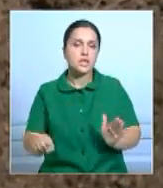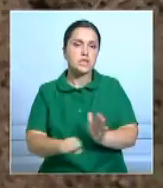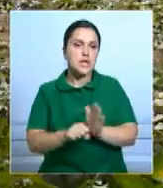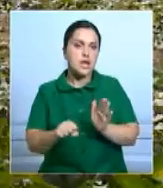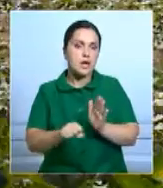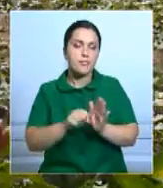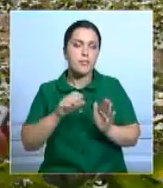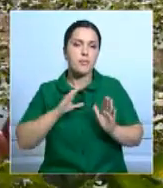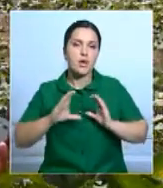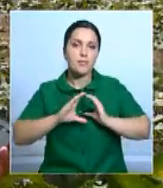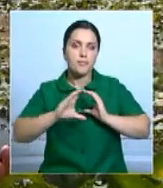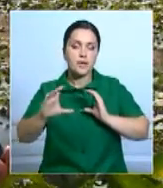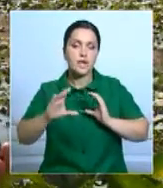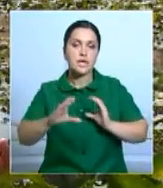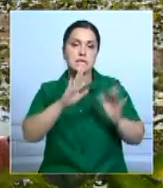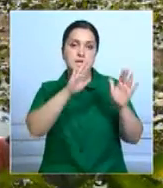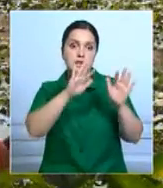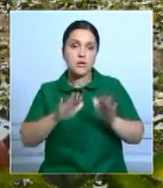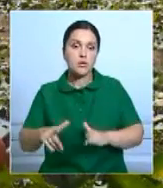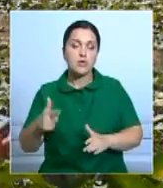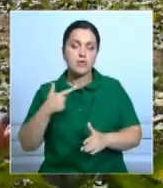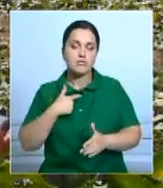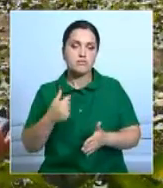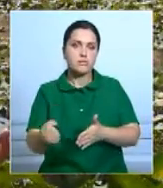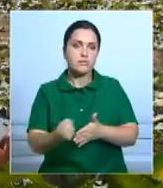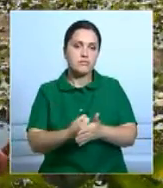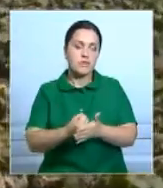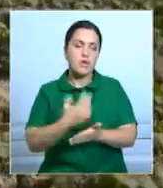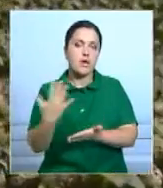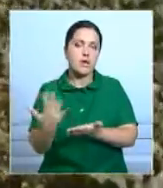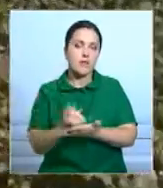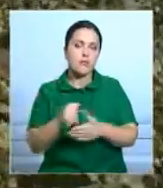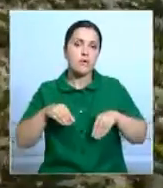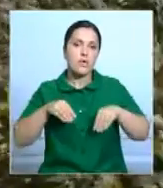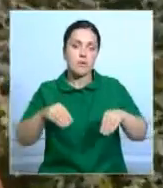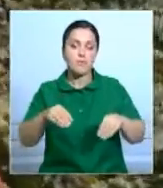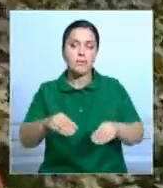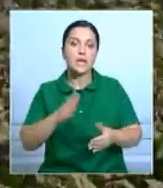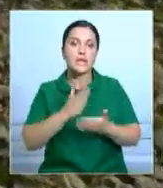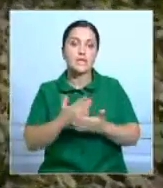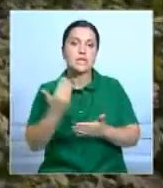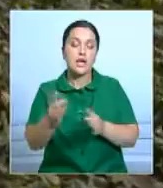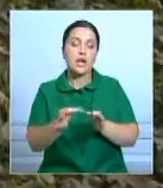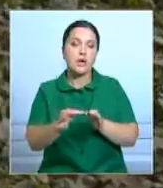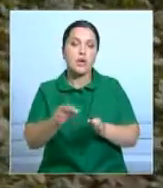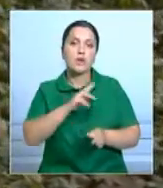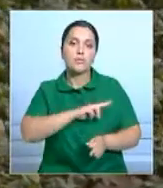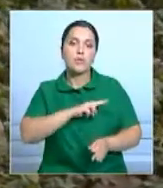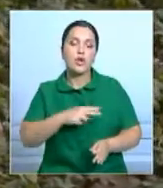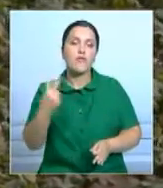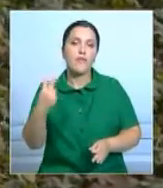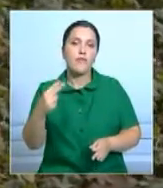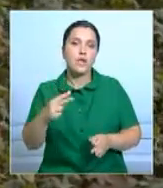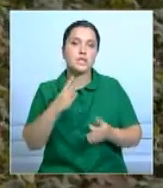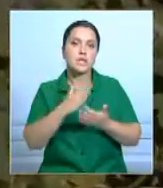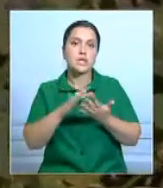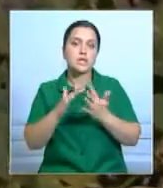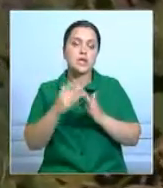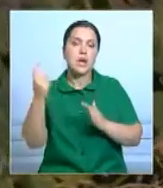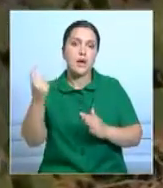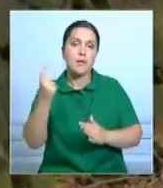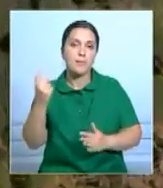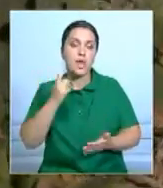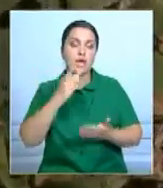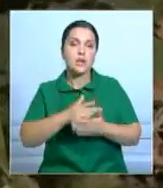сугорубы. Мы преодолели вот эти климатические трудности. В Тарановском районе работают 20 овощеводческих хозяйств.